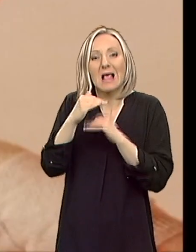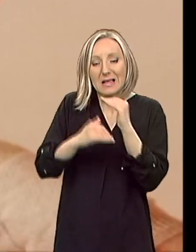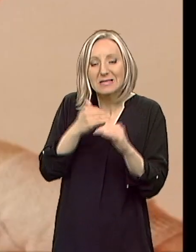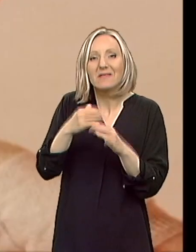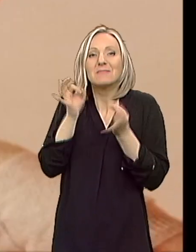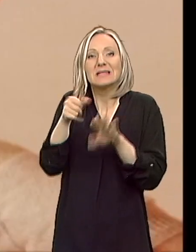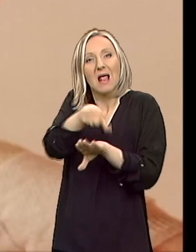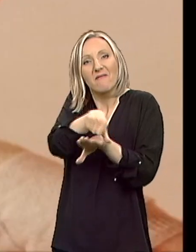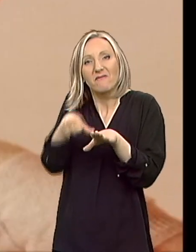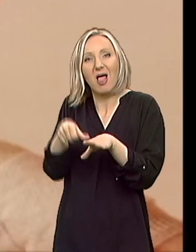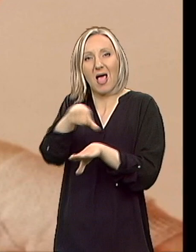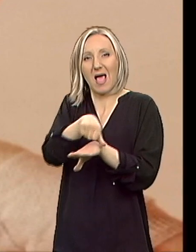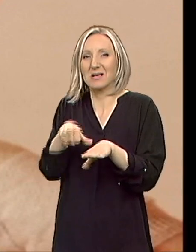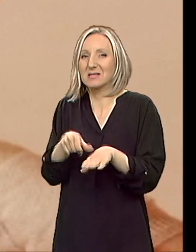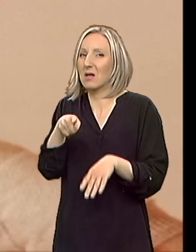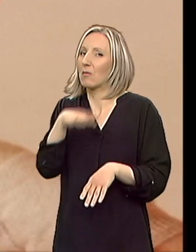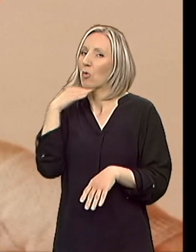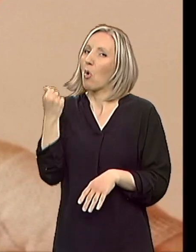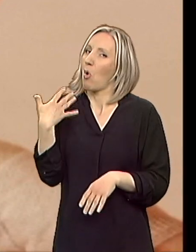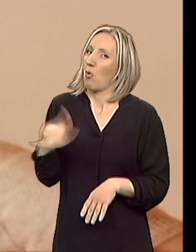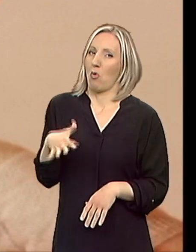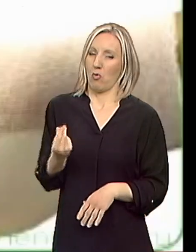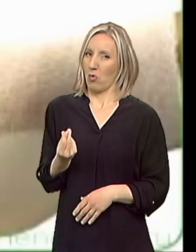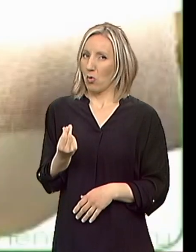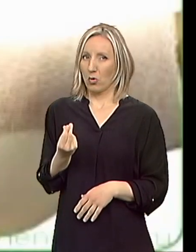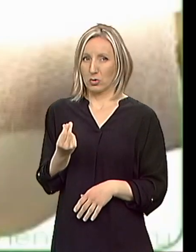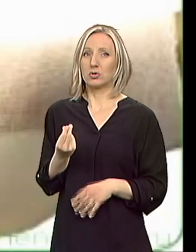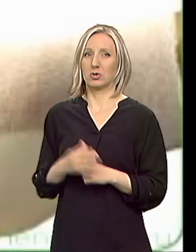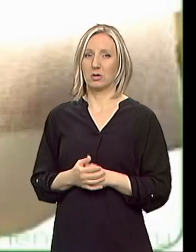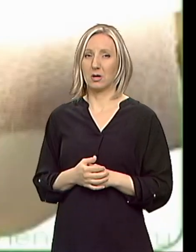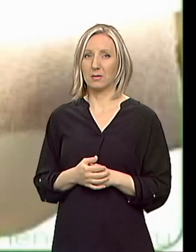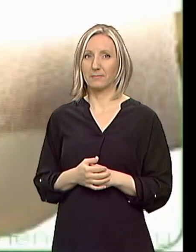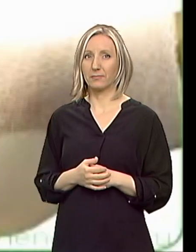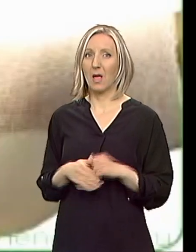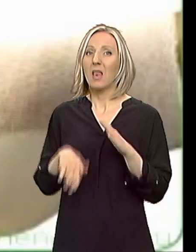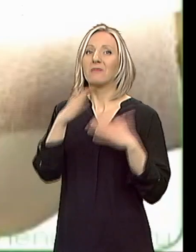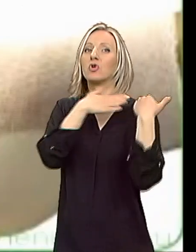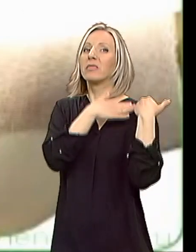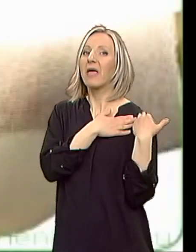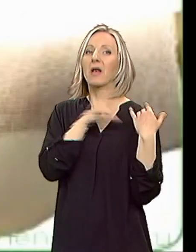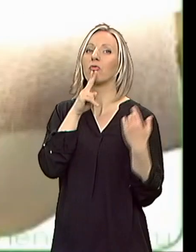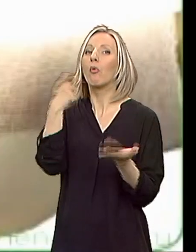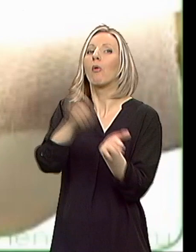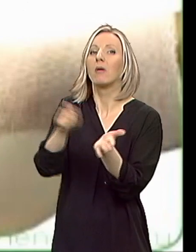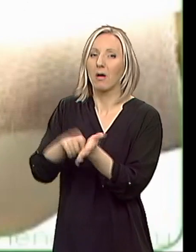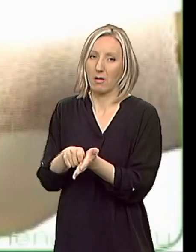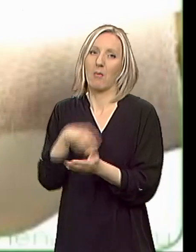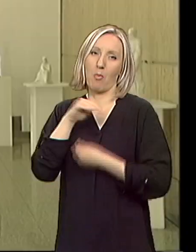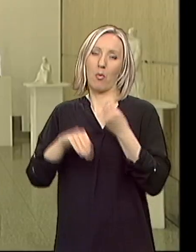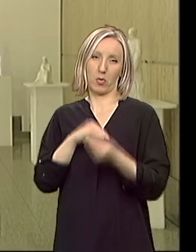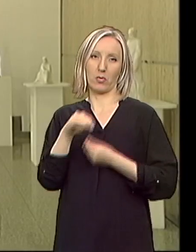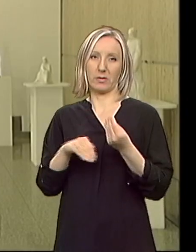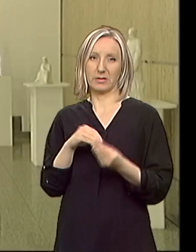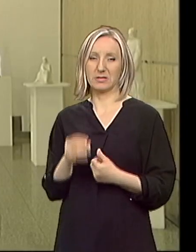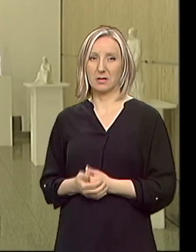flasterima, to sve jako puno košta i u najvećoj meri pada na teret samih porodica.